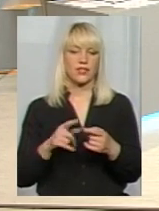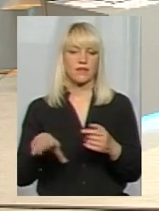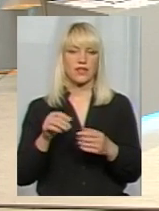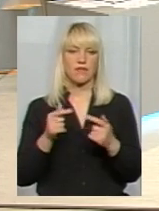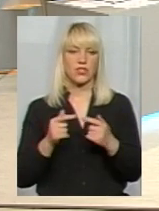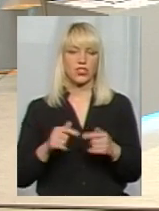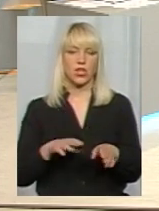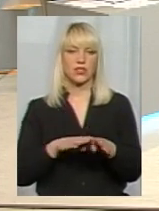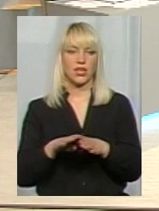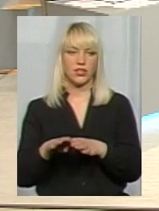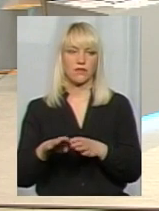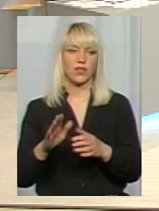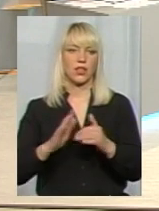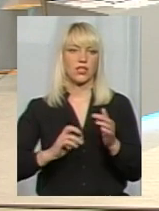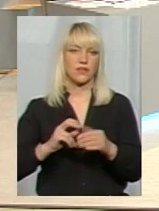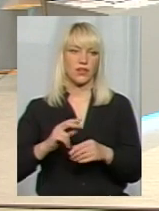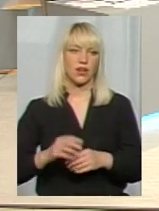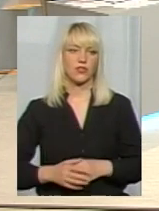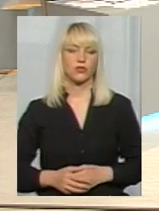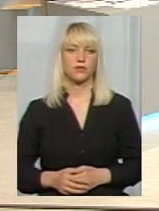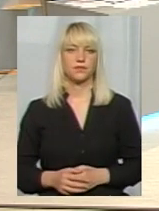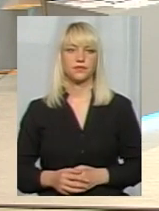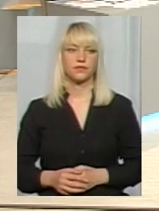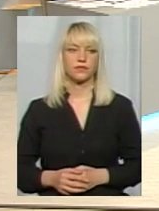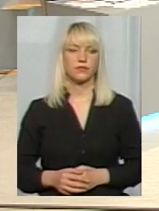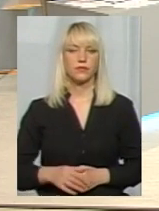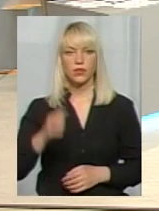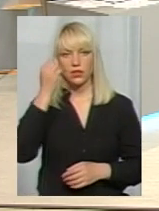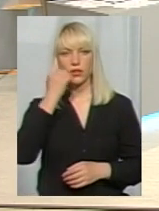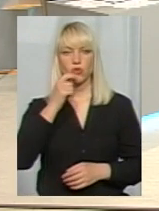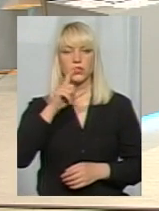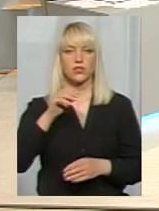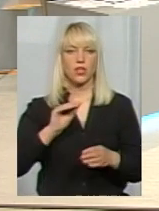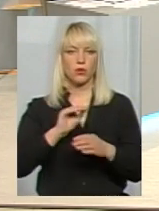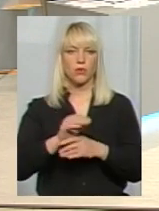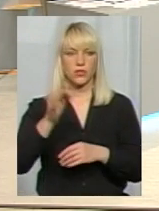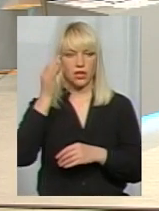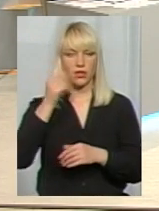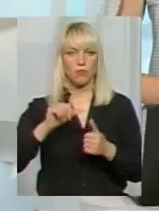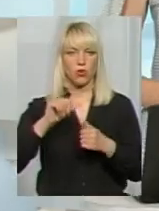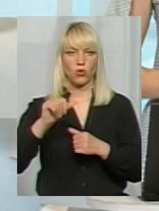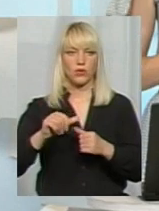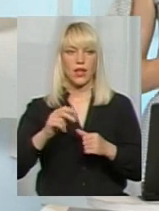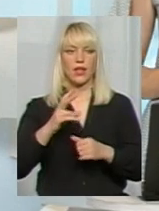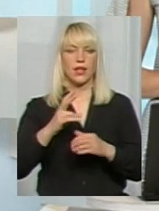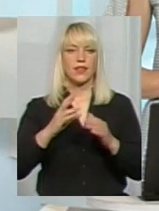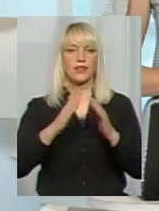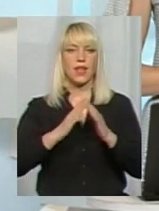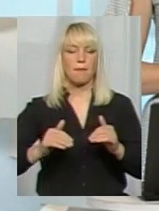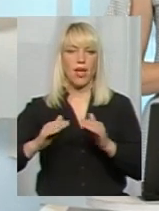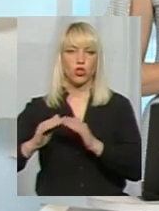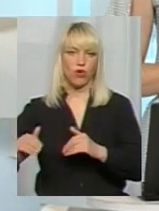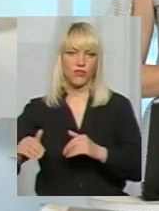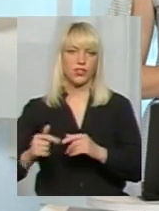рівнем, дійсно, класифікація цих таборів. Дякую за доповнення. І згадаємо ще про окрему категорію таборів на Метові. В інформації,